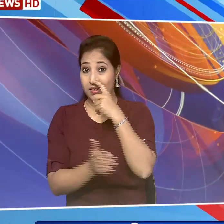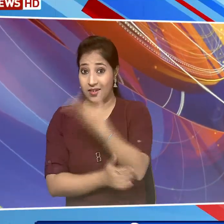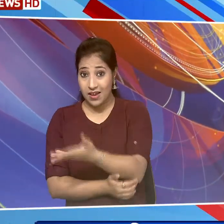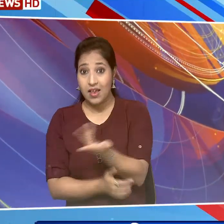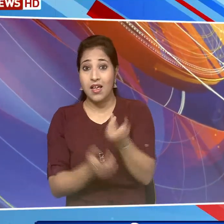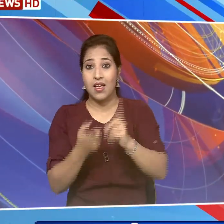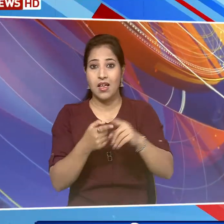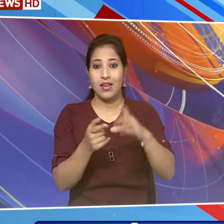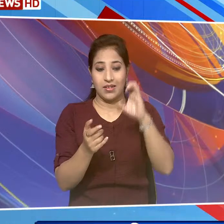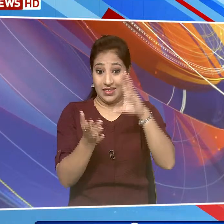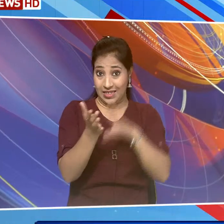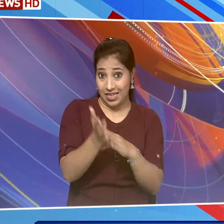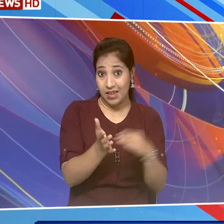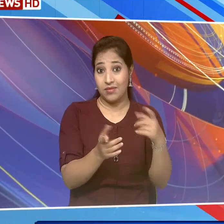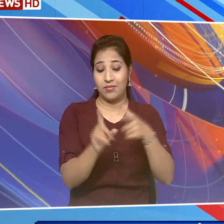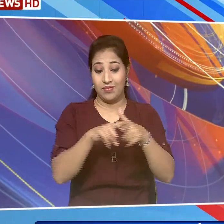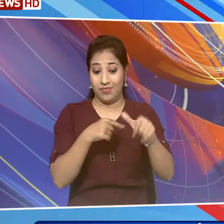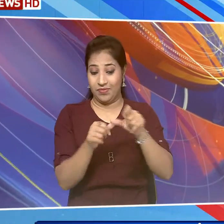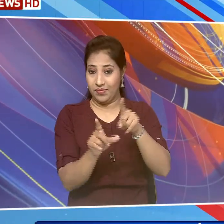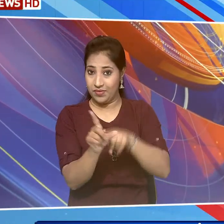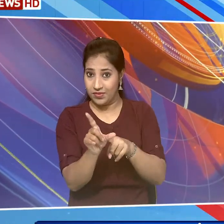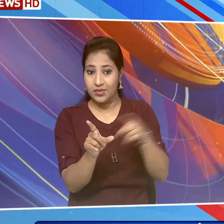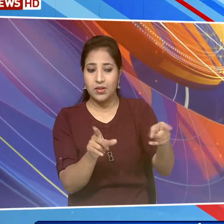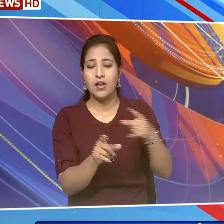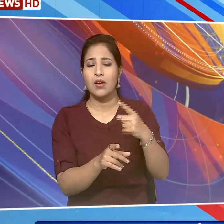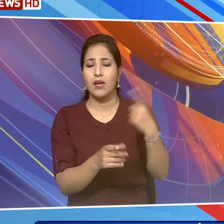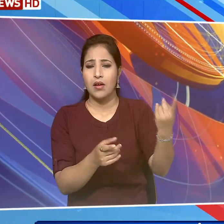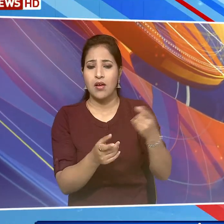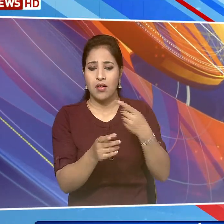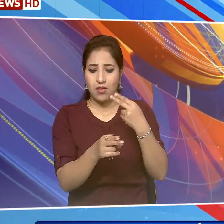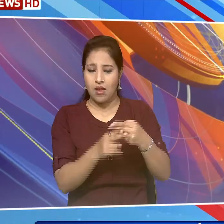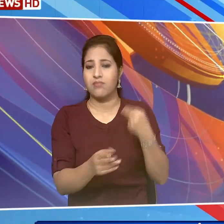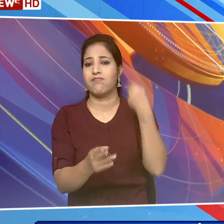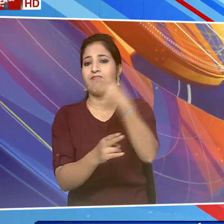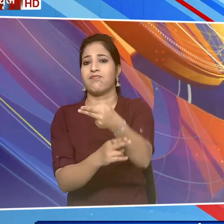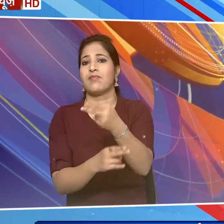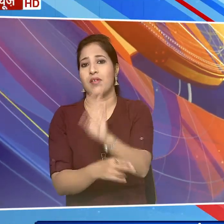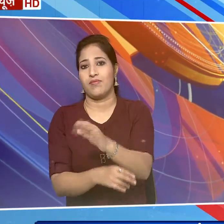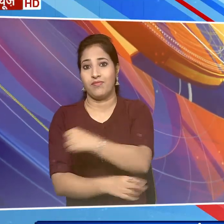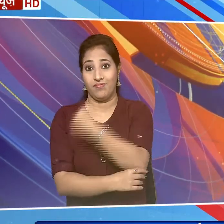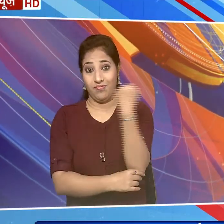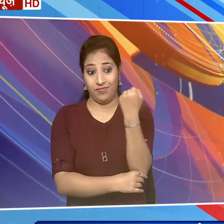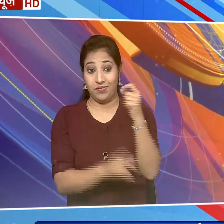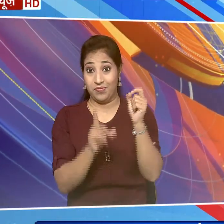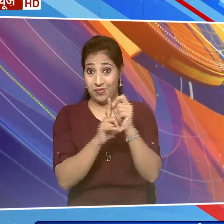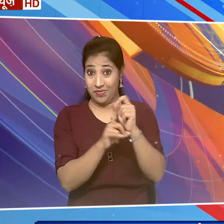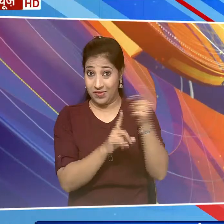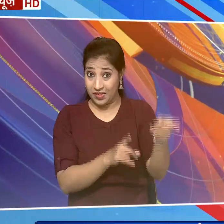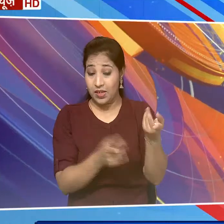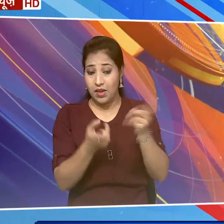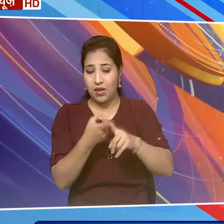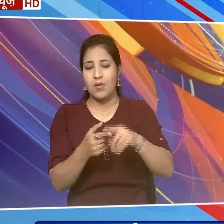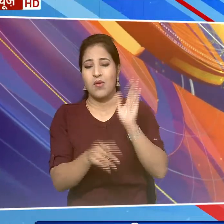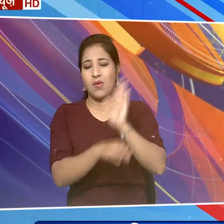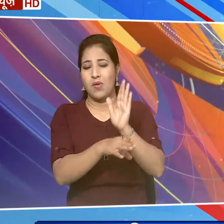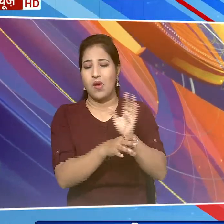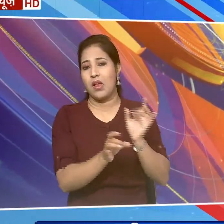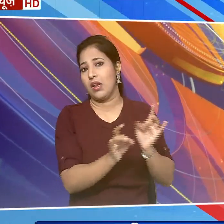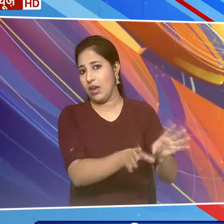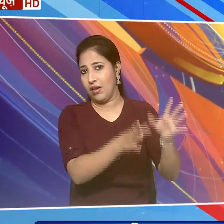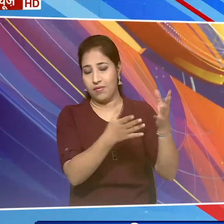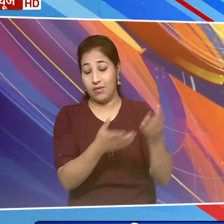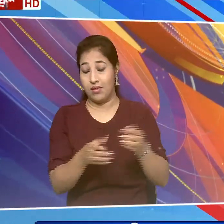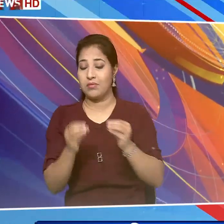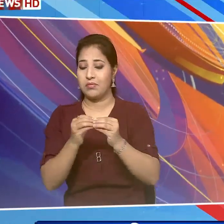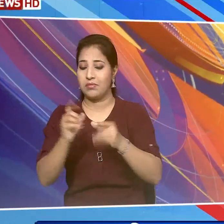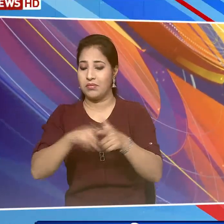जैराम ठाकूर की मौजूदगी में अपना नामांकन दाखिल करेंगे पवन काजल कॉंग्रिस छोड़कर भाजपा में